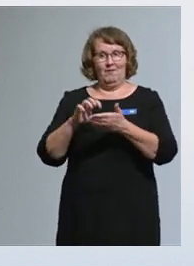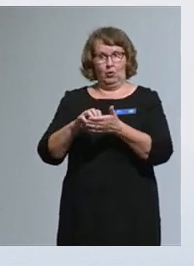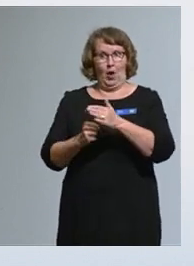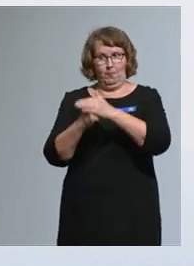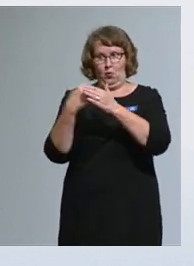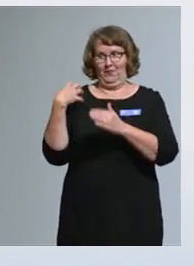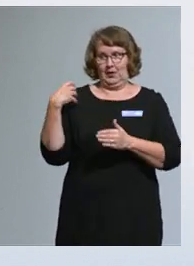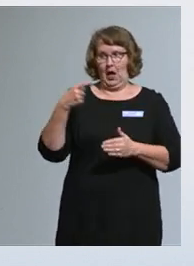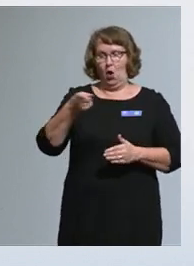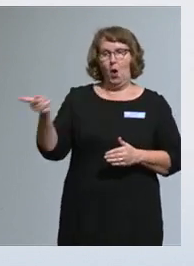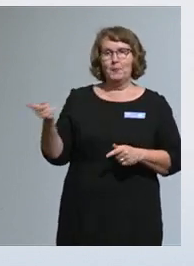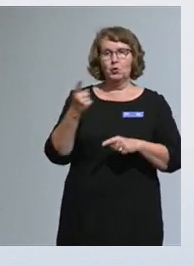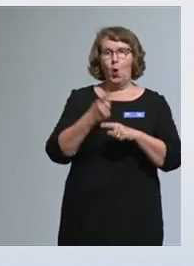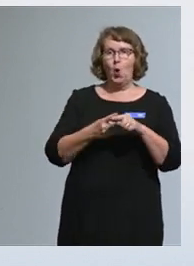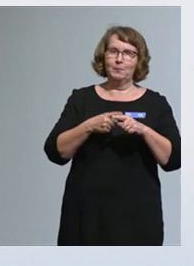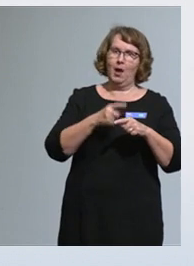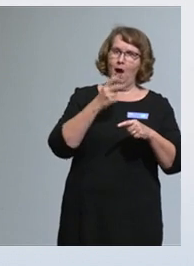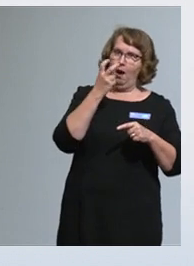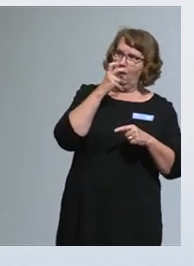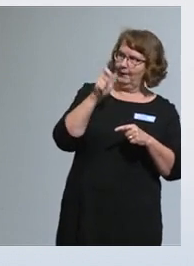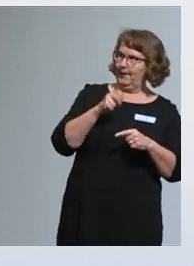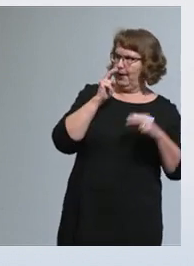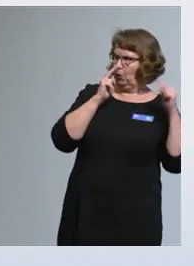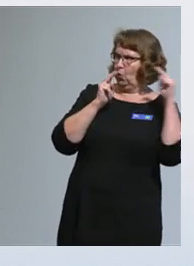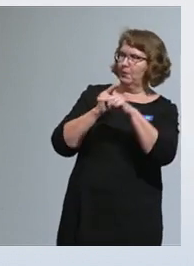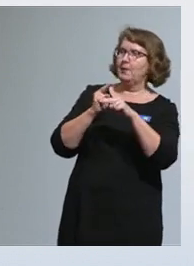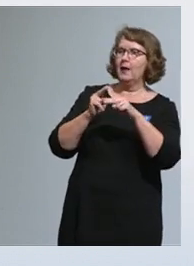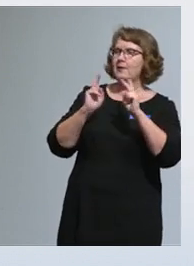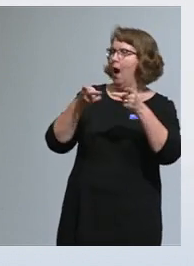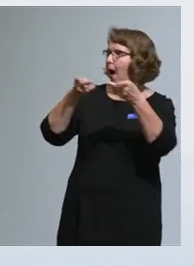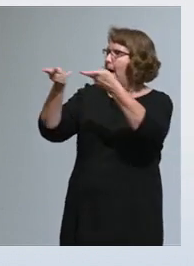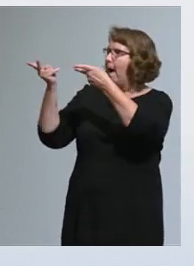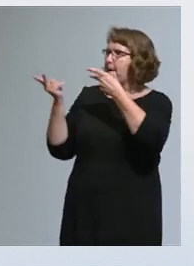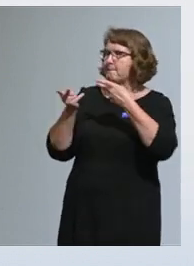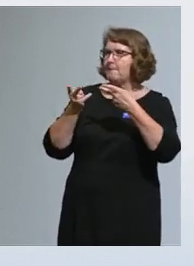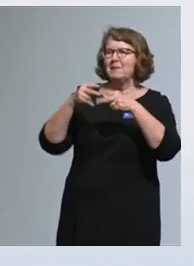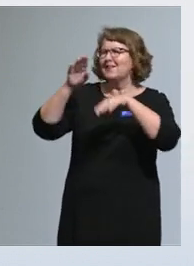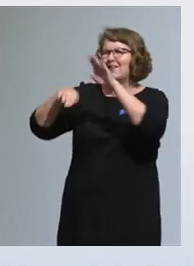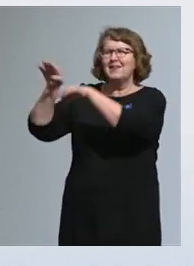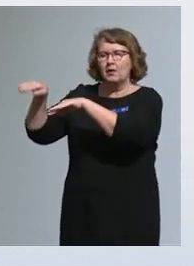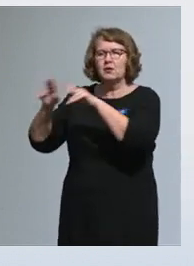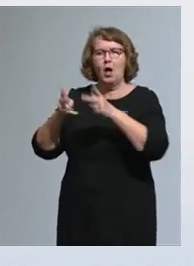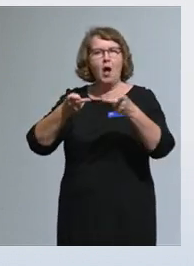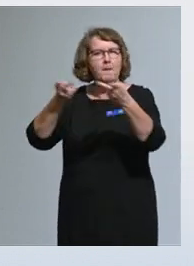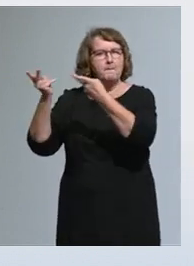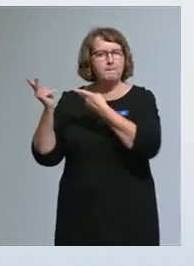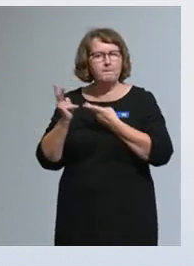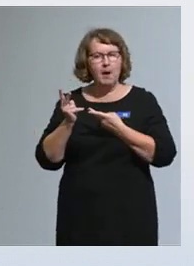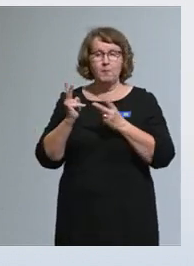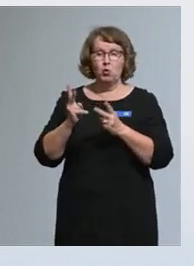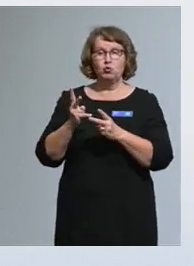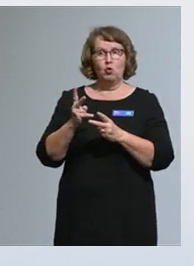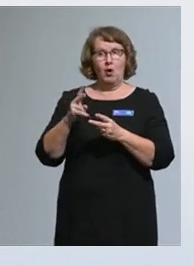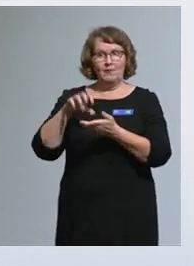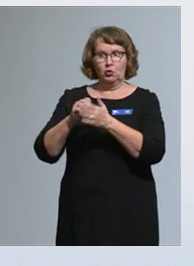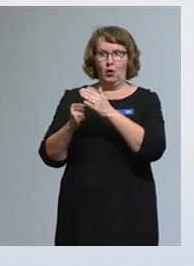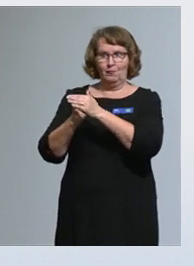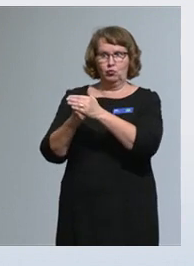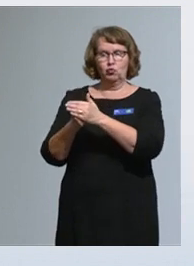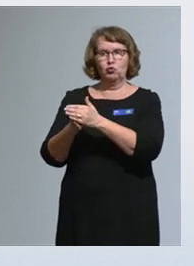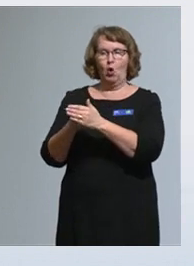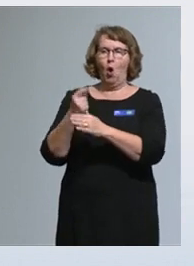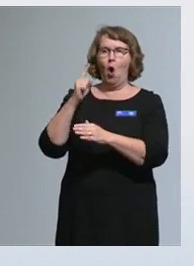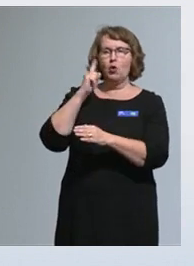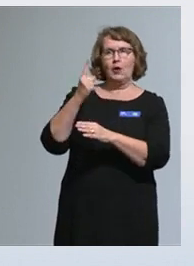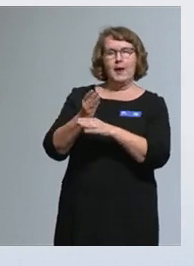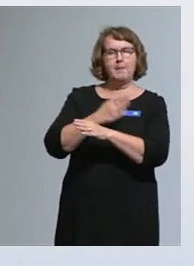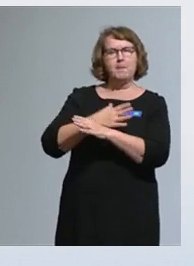suuntaan yhtenäisempinä toimijoina. Haluamme myös edistää valtionavustustoiminnan ennakoitavuutta. Hakijat tietävät